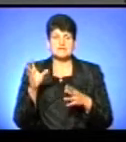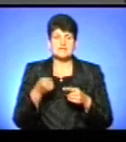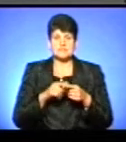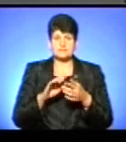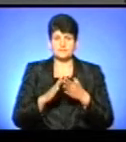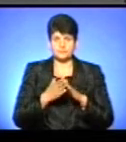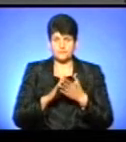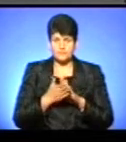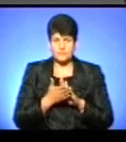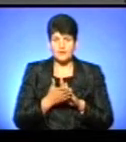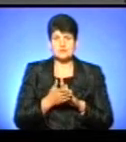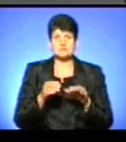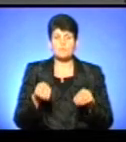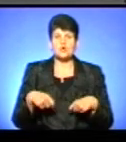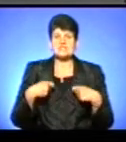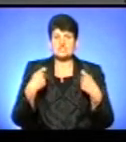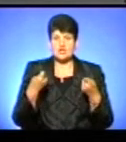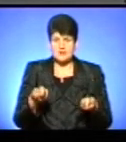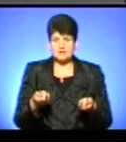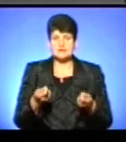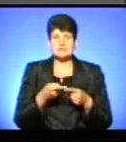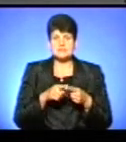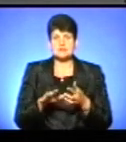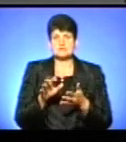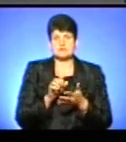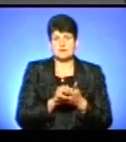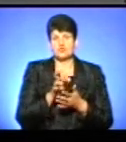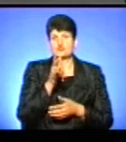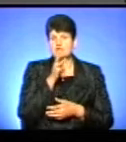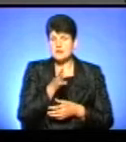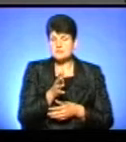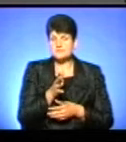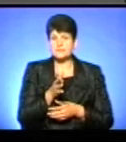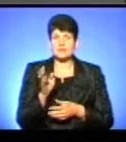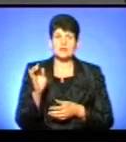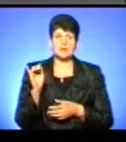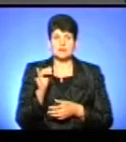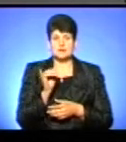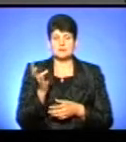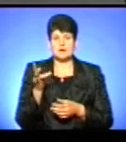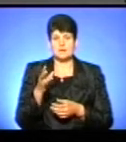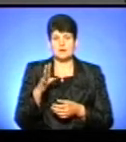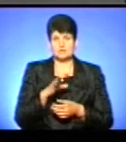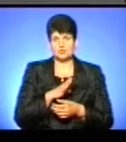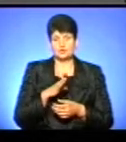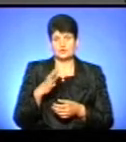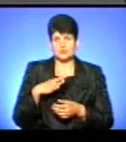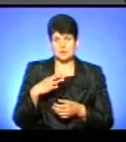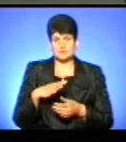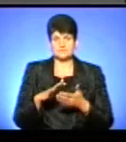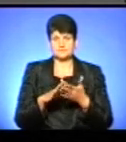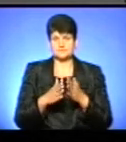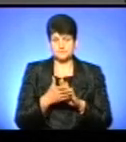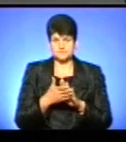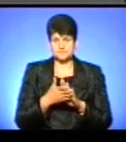угоди з постачальником, відповідно, зайняло час і треба було дійти консенсусу і